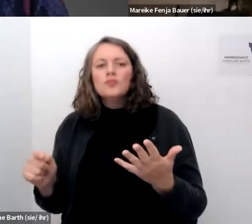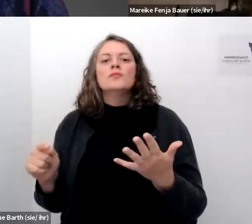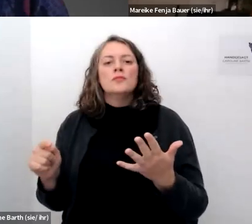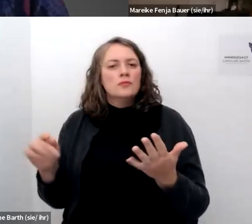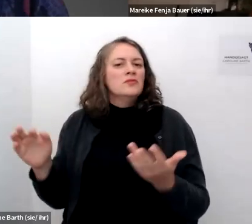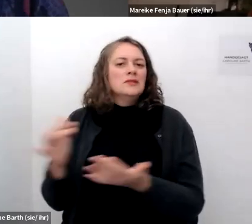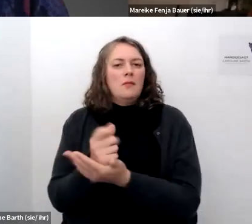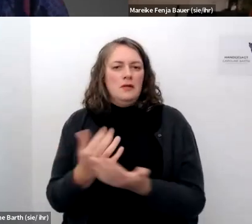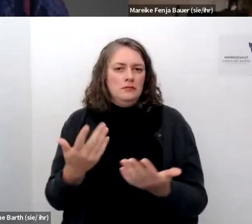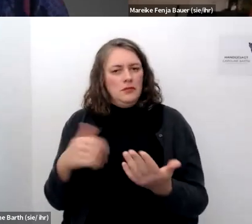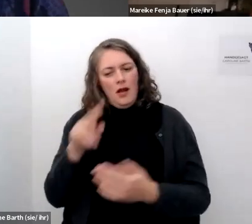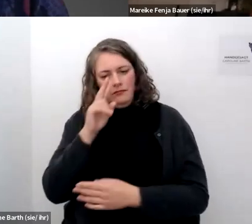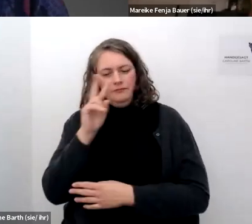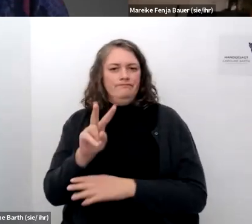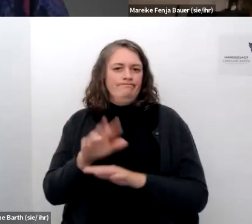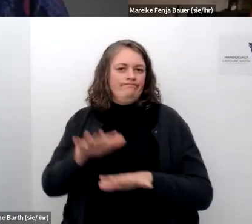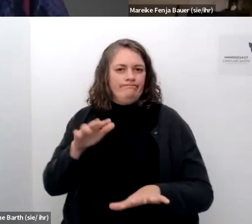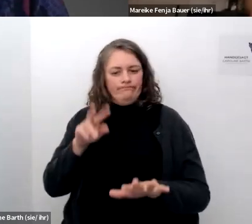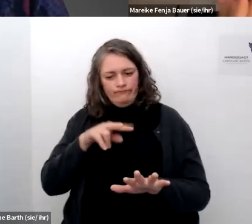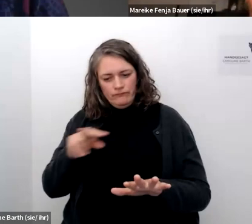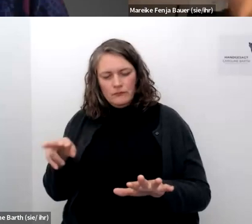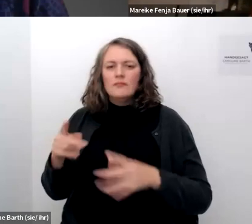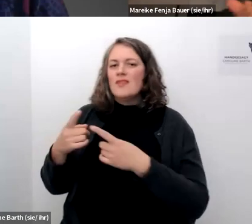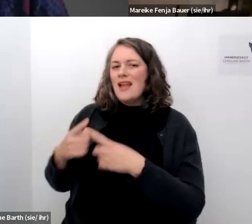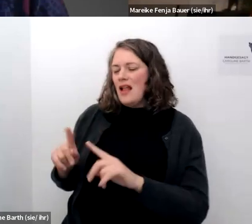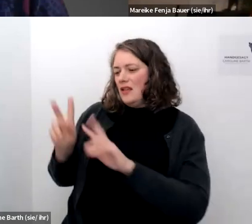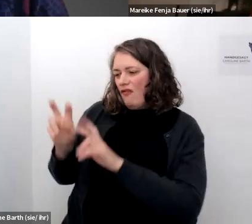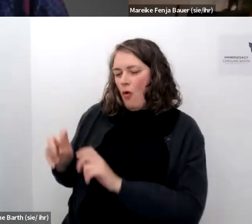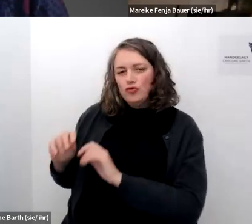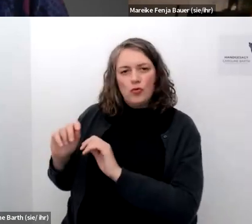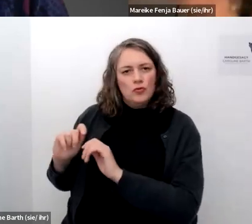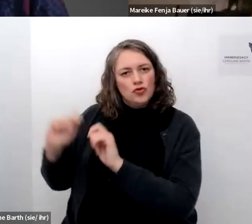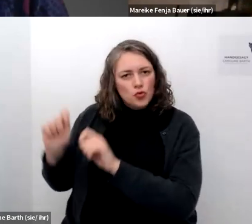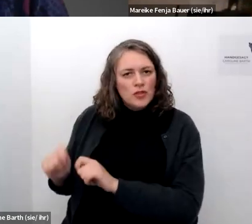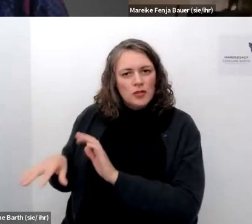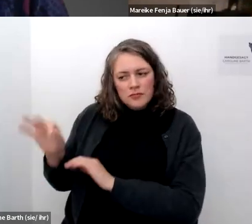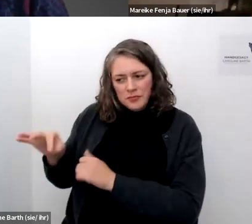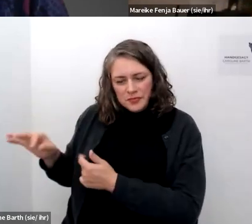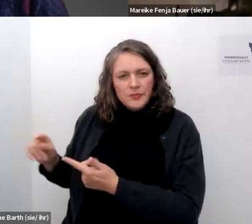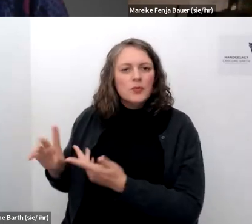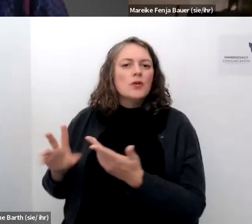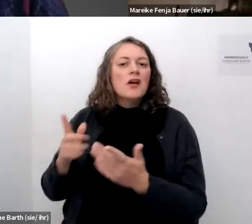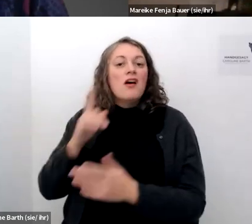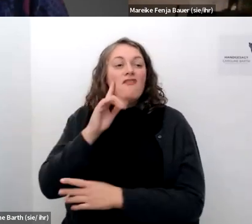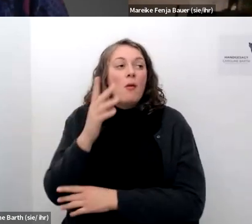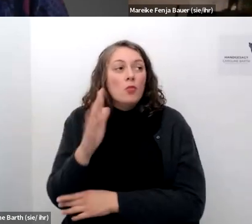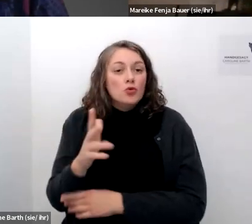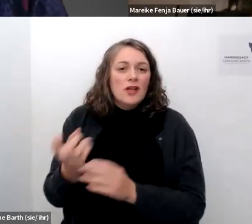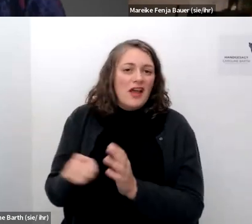ja auf grundlage von anderen forschungen studien welche vermutlichen effekte hat das dann auf userin